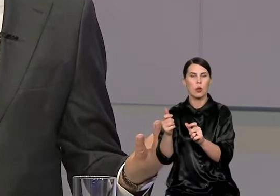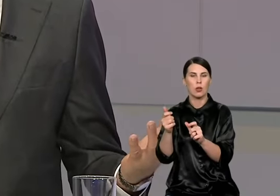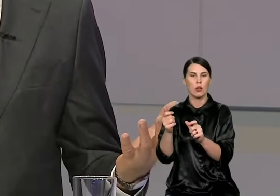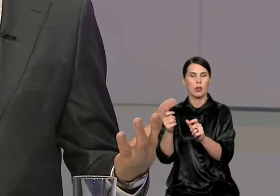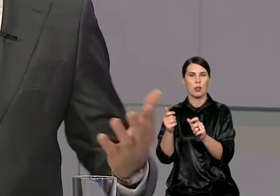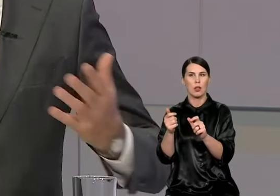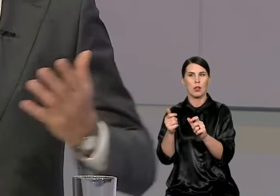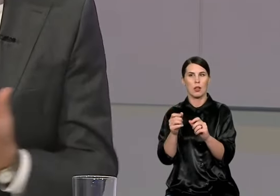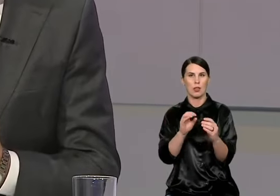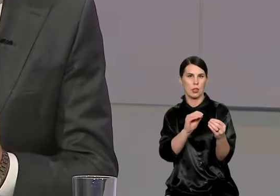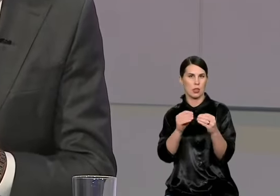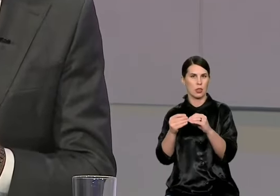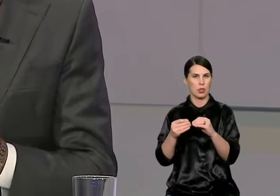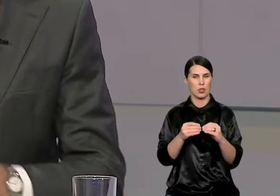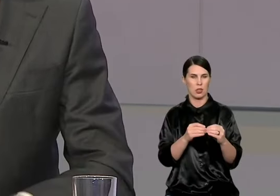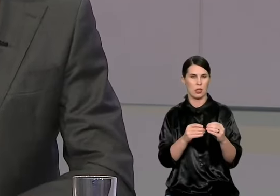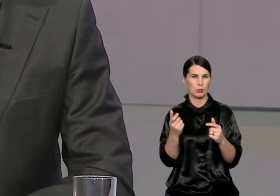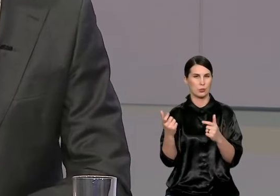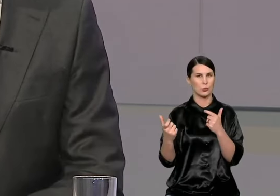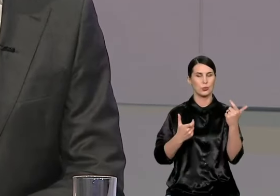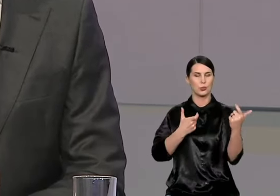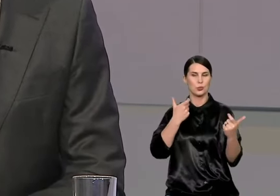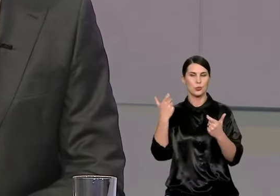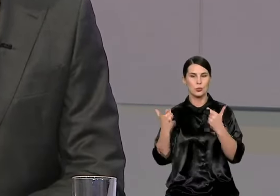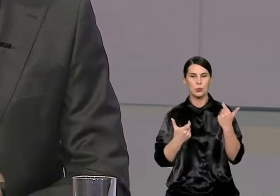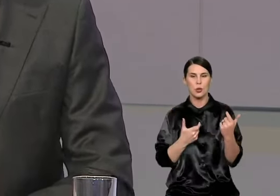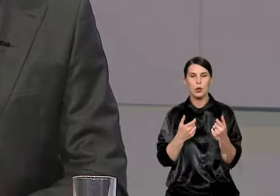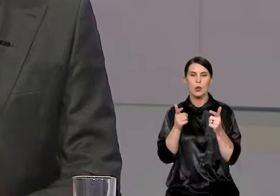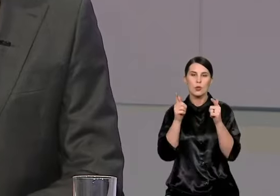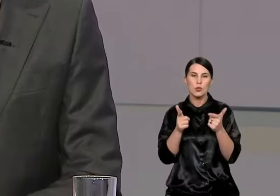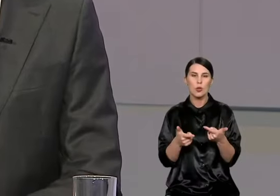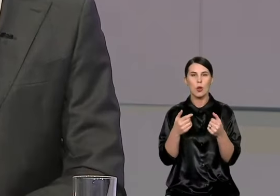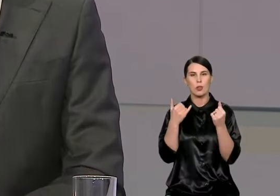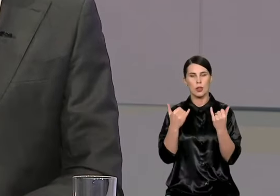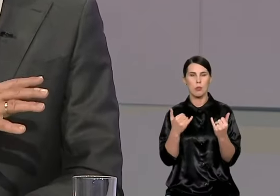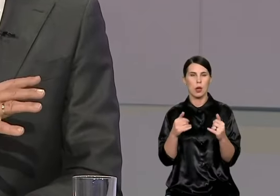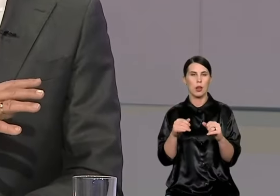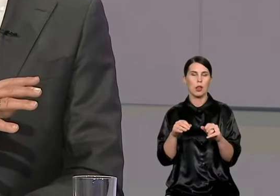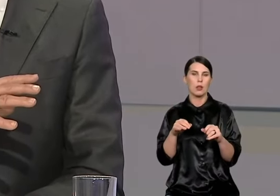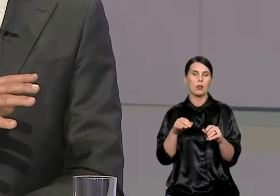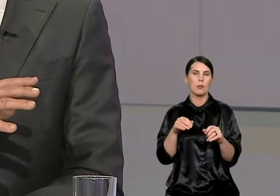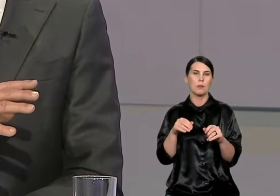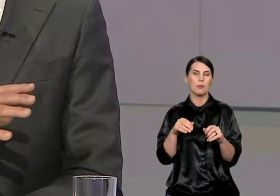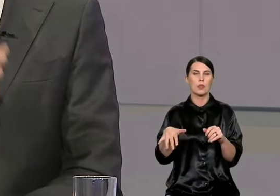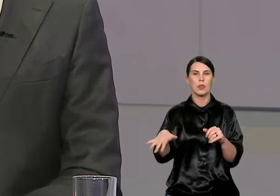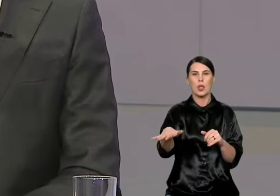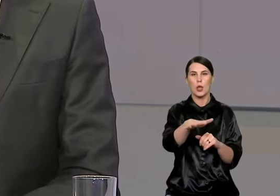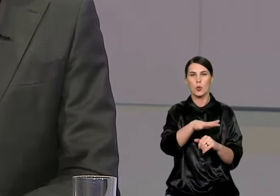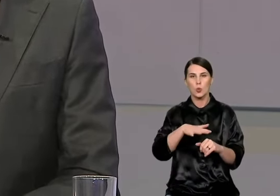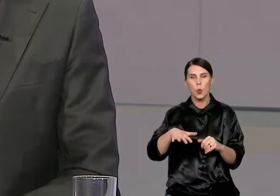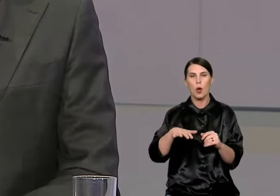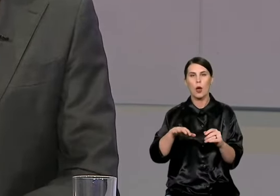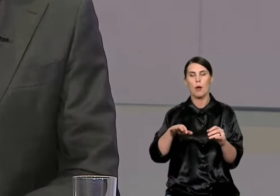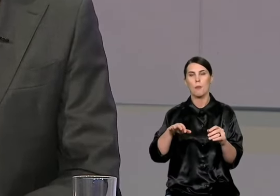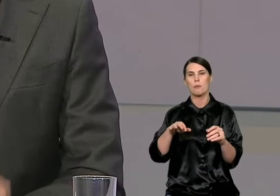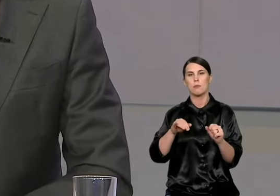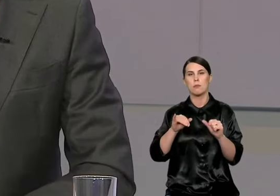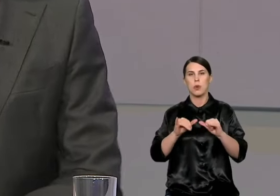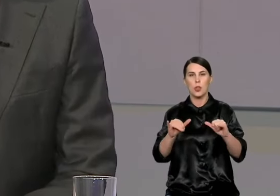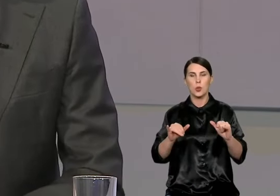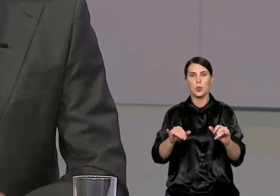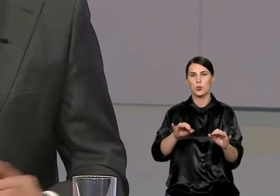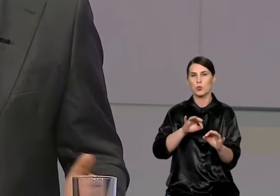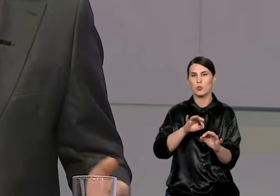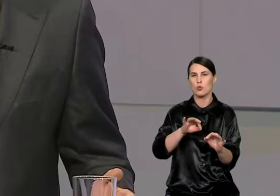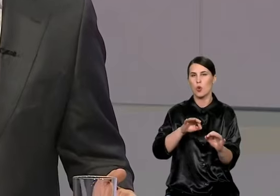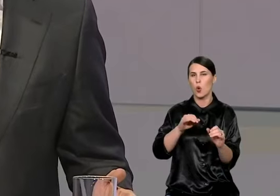miesto, pavyzdžiui, teritorinės plėtros komisija berods, taip vadinasi. Jis yra praktiškai nušalinta, nors ekspertai ten dirba